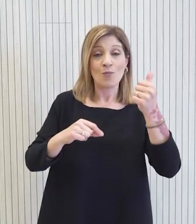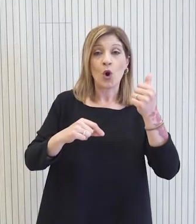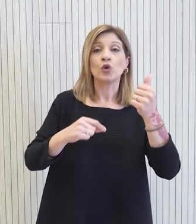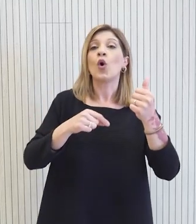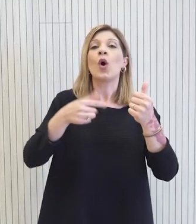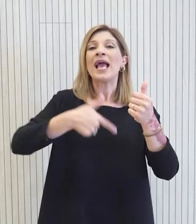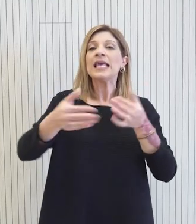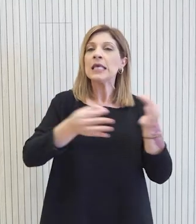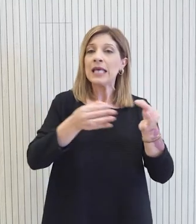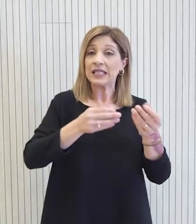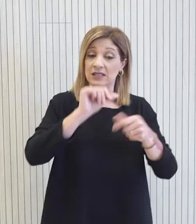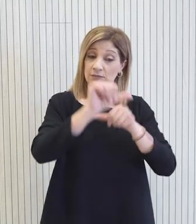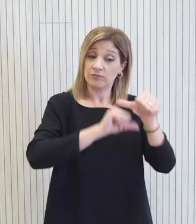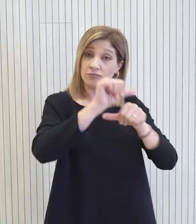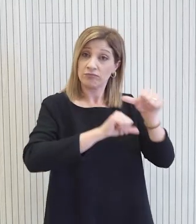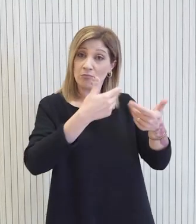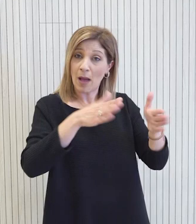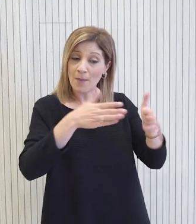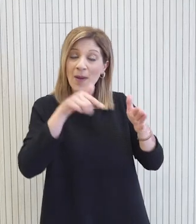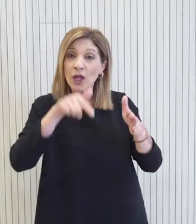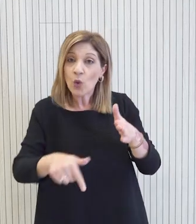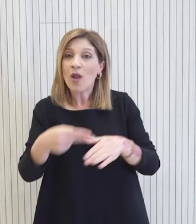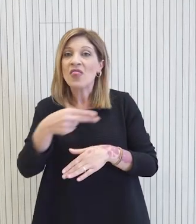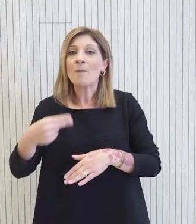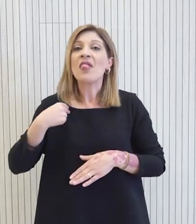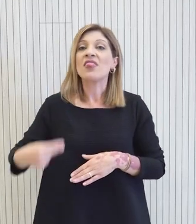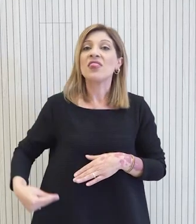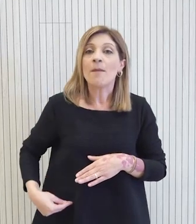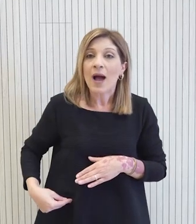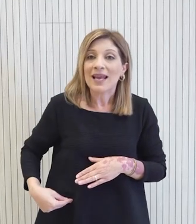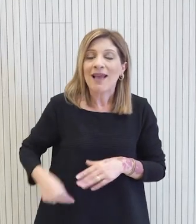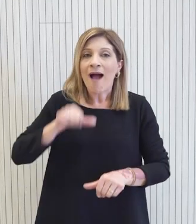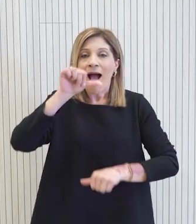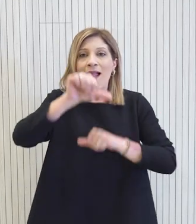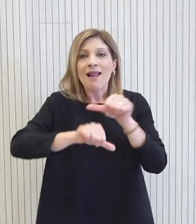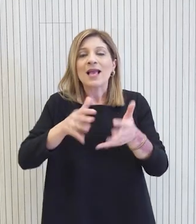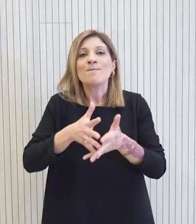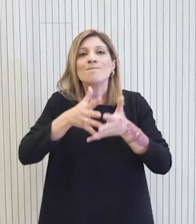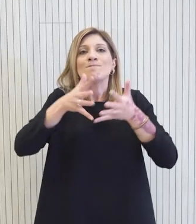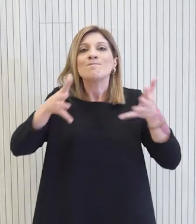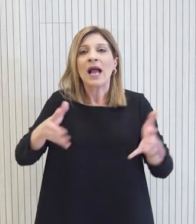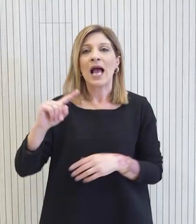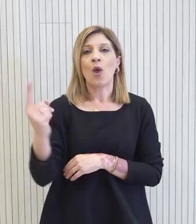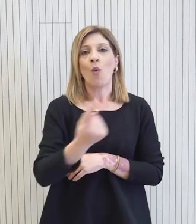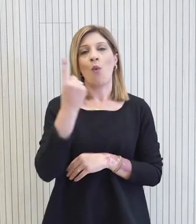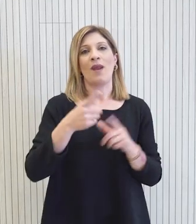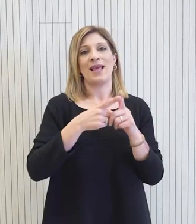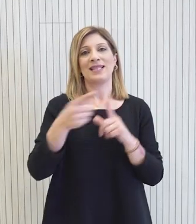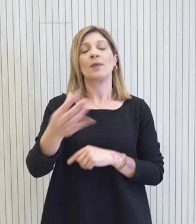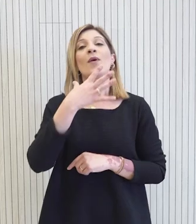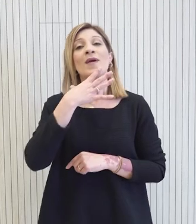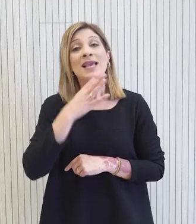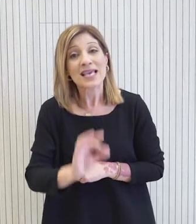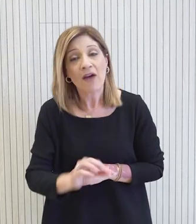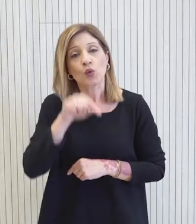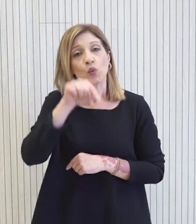Γενικού Συστήματος Υγείας. Είναι μια μεταρρύθμιση που αφορά όλους τους πολίτες, όλους τους δήμους μας στις ελεύθερες περιοχές και